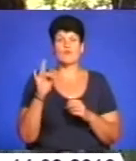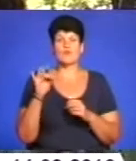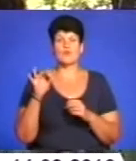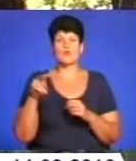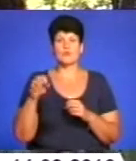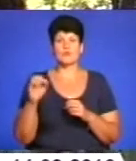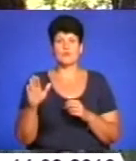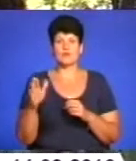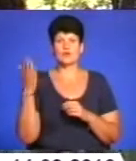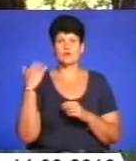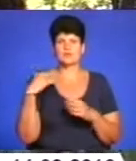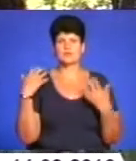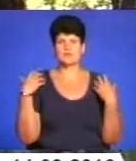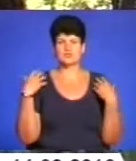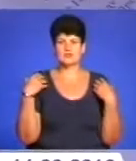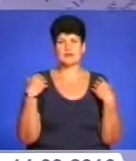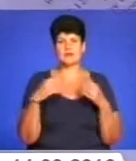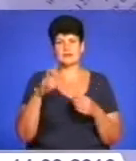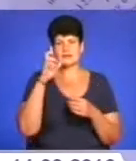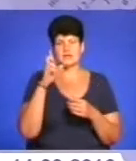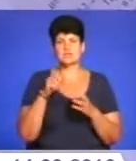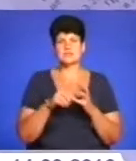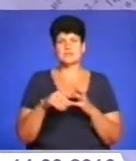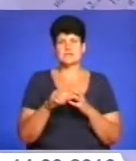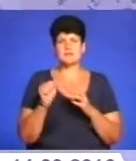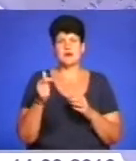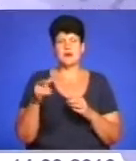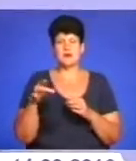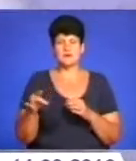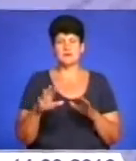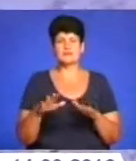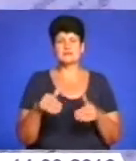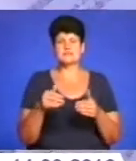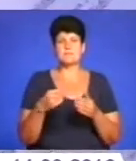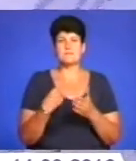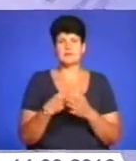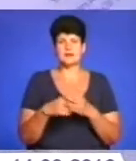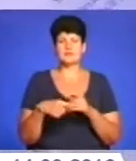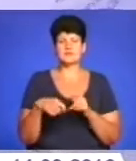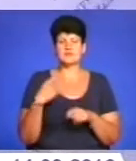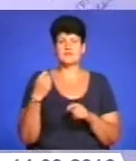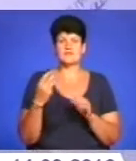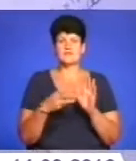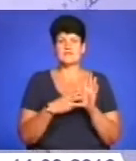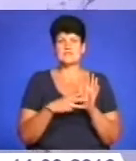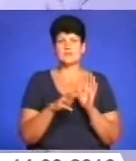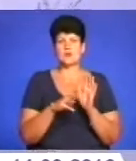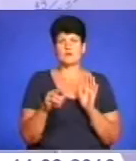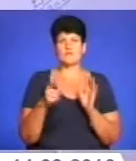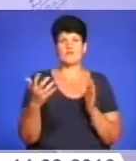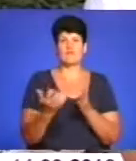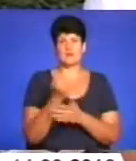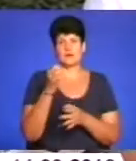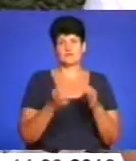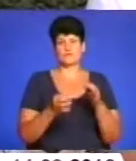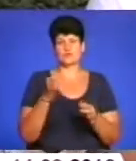Держземагентства, якому інкримінували зловживання службовим положенням та нанесення матеріальних збитків на суму понад 8 мільйонів гривень, виграв суд.